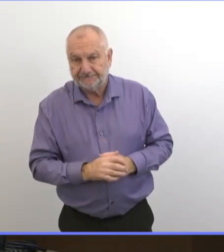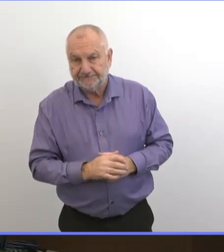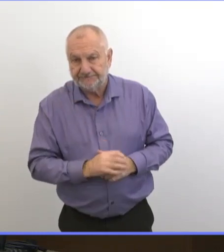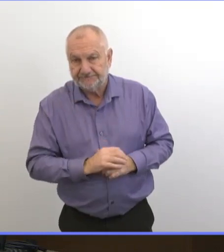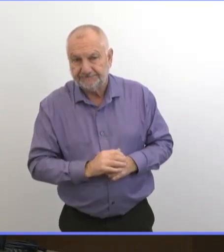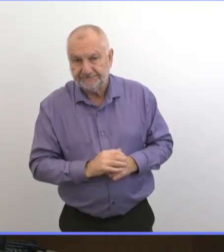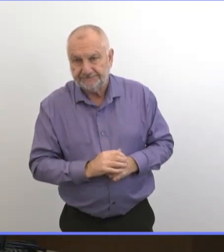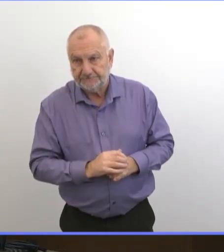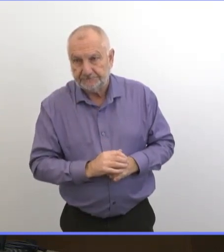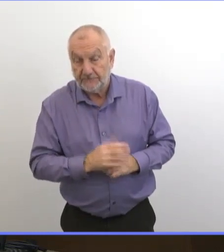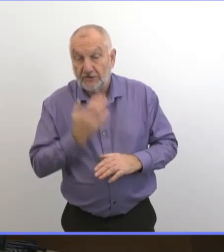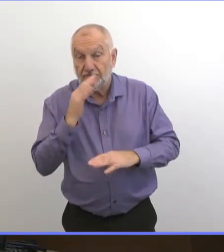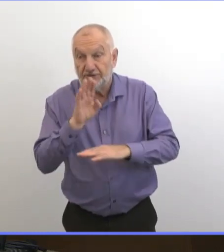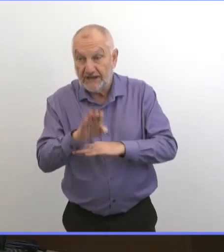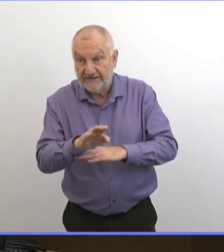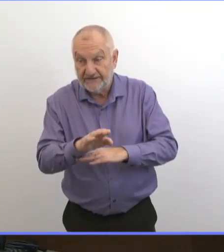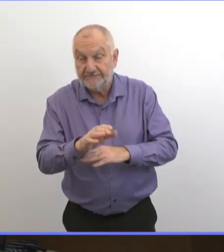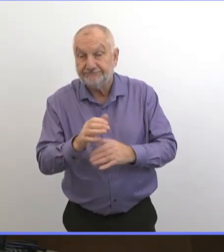Bonjour, Docteur Roussin.